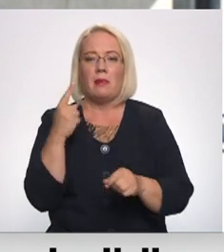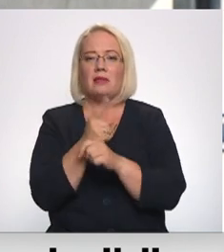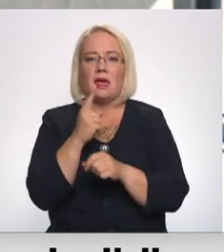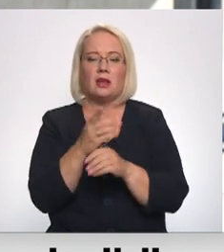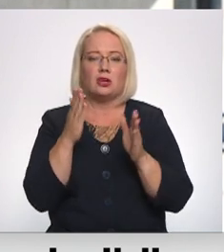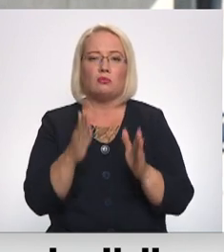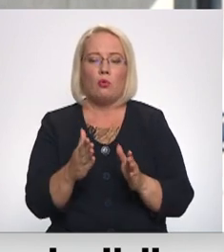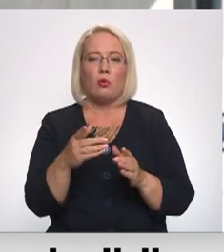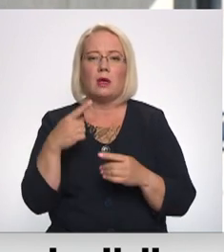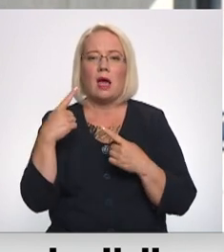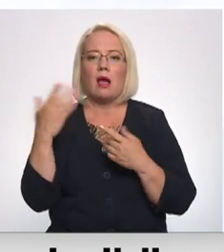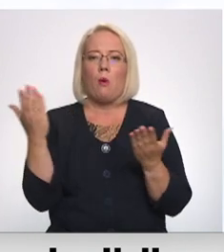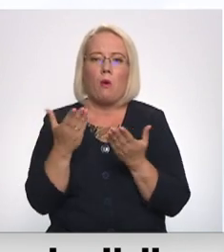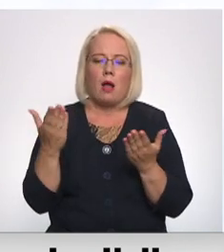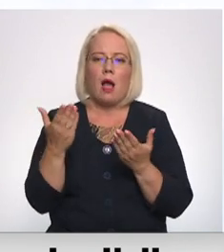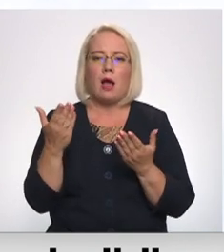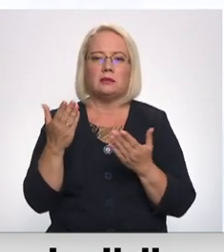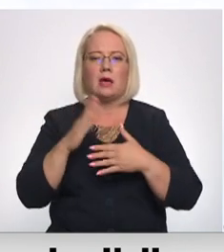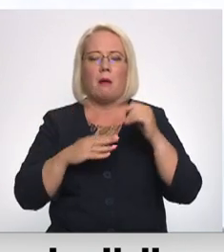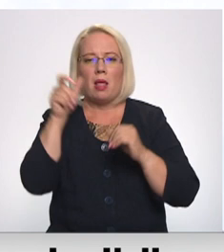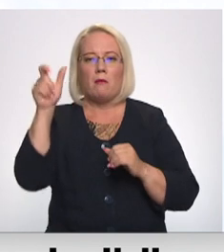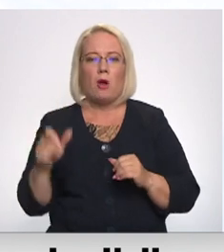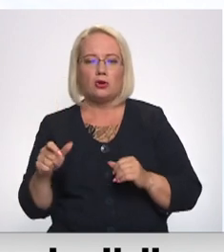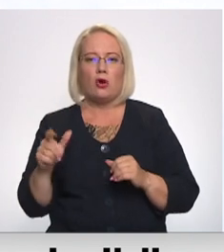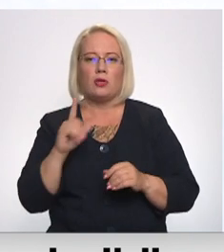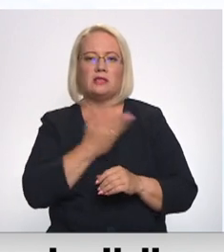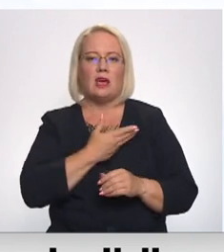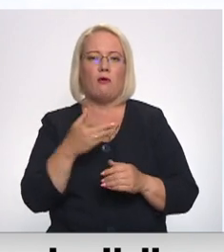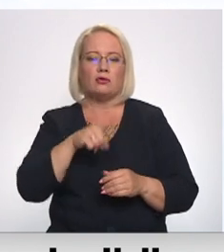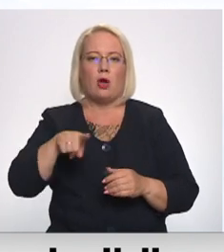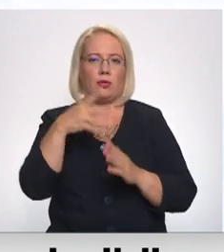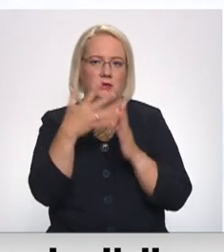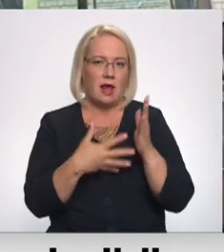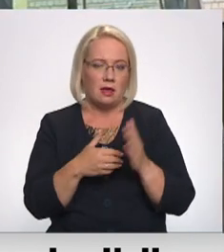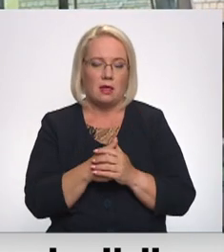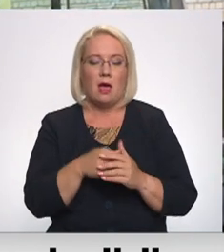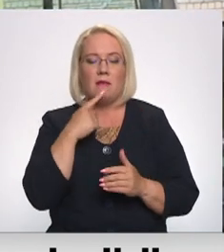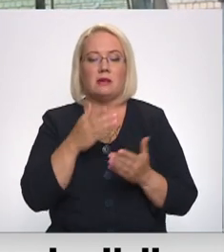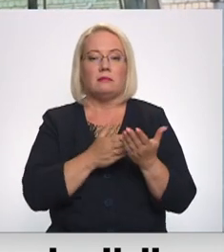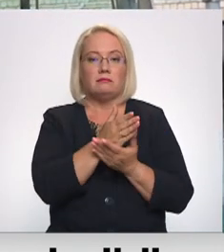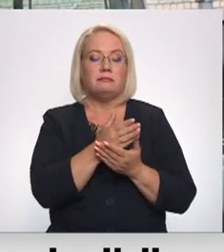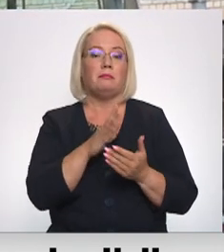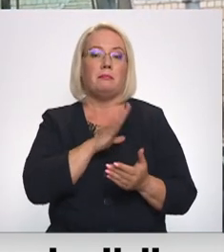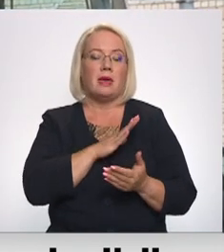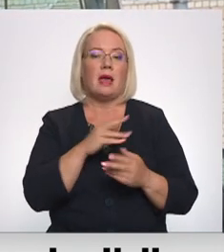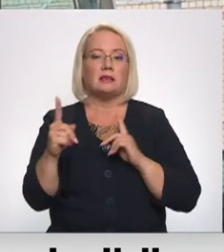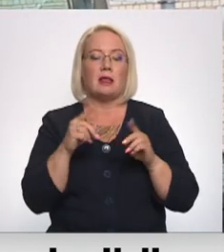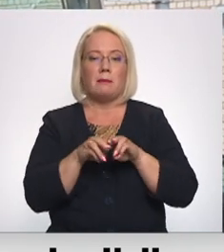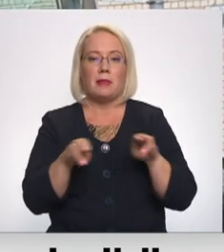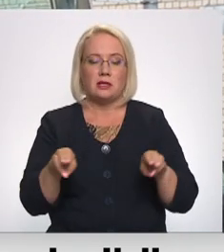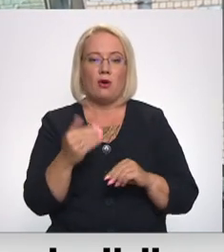ierēdzes uzkundzējās uz tautas. Pašaldība arī vairāk kārt vērsies pie sātīksmes ministrijas, kuras pakļautībā ir